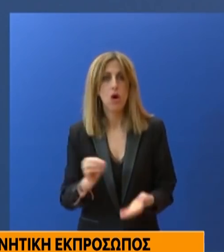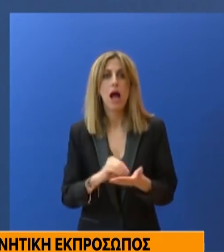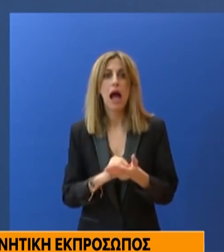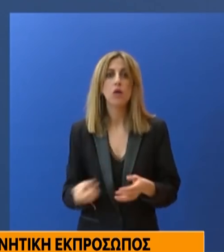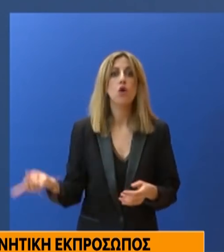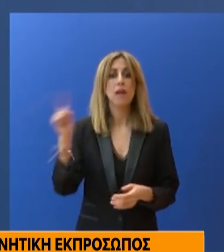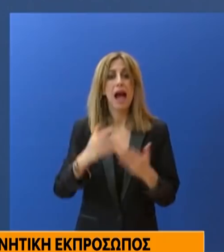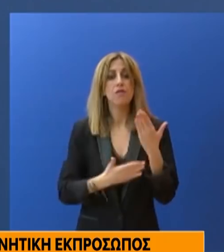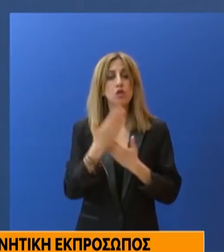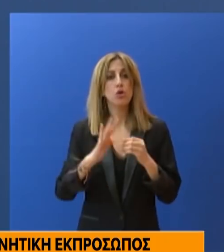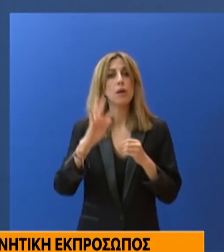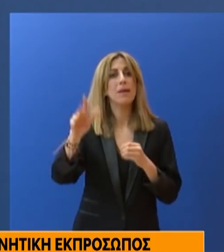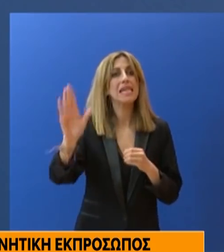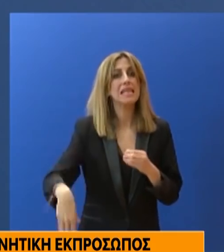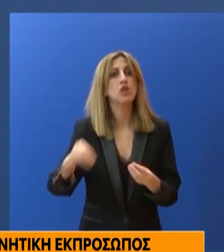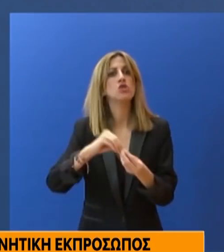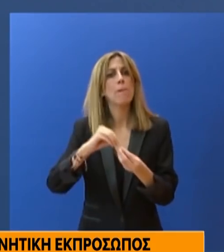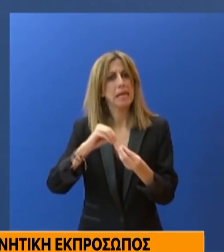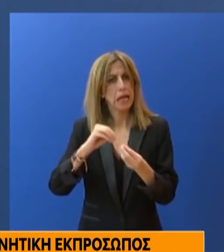δακτυλίου μέχρι το τέλος Απριλίου.